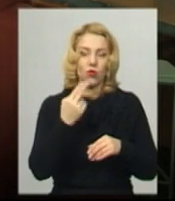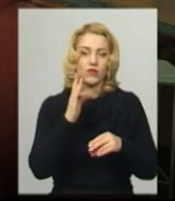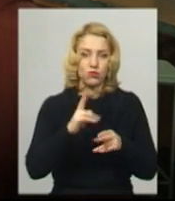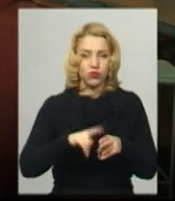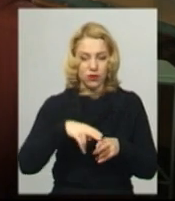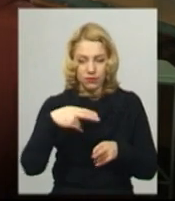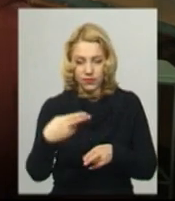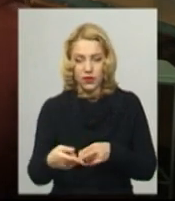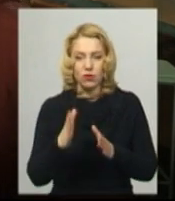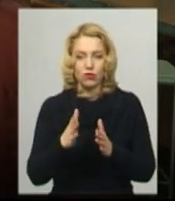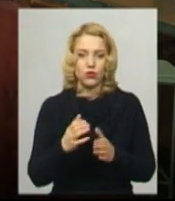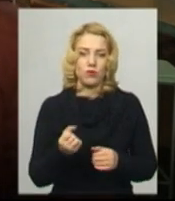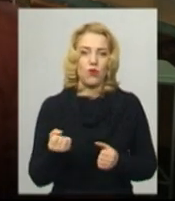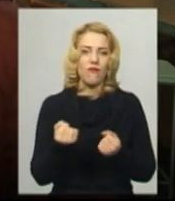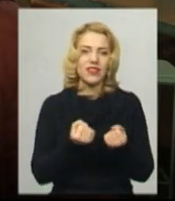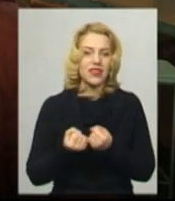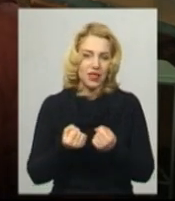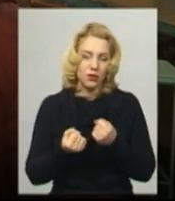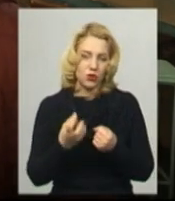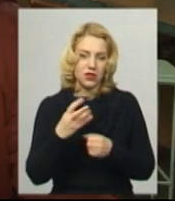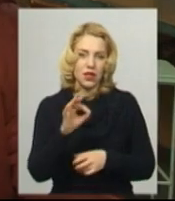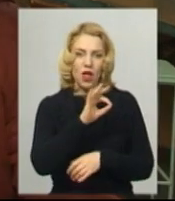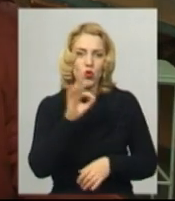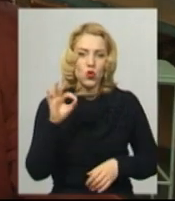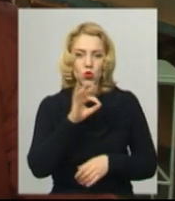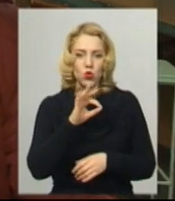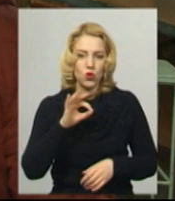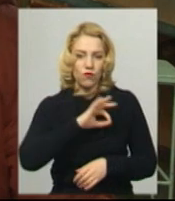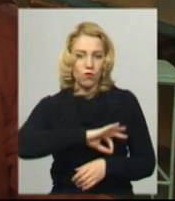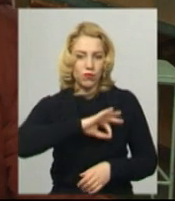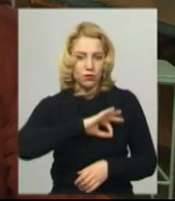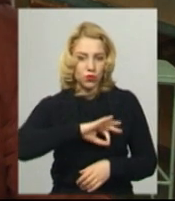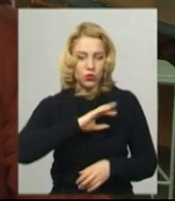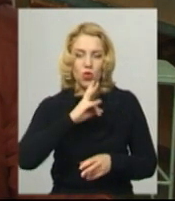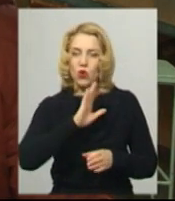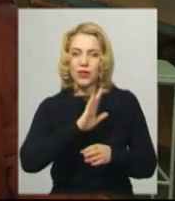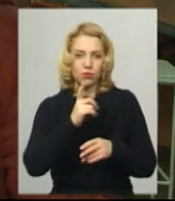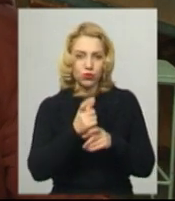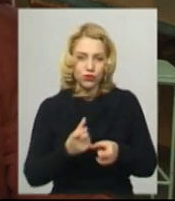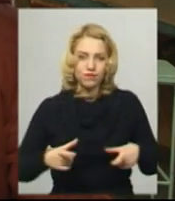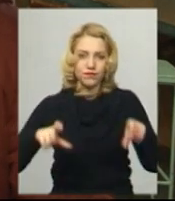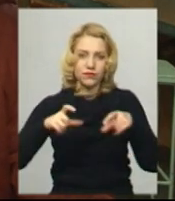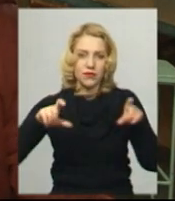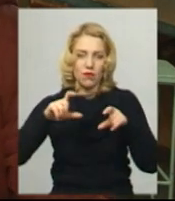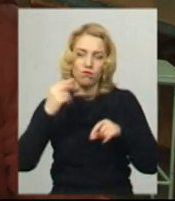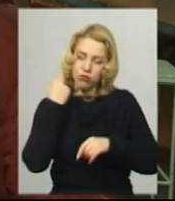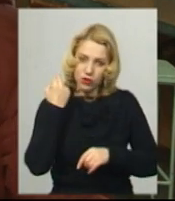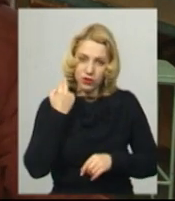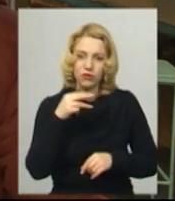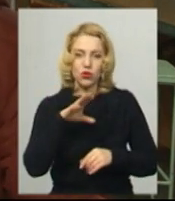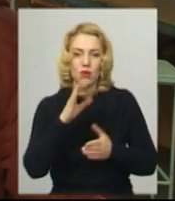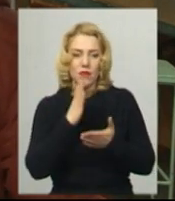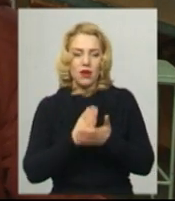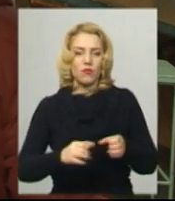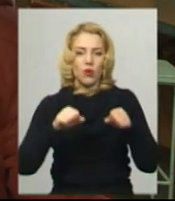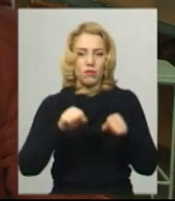будемо втримуватися хоча б на нульовому прибутку, але не нарощувати борги, то ми будемо мати право